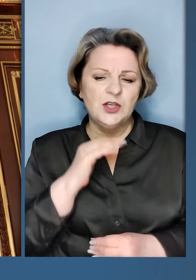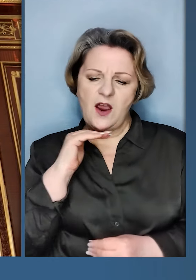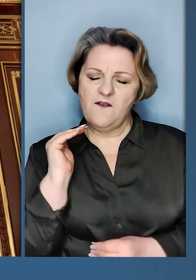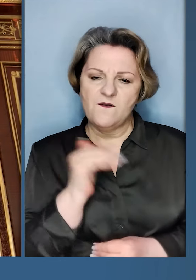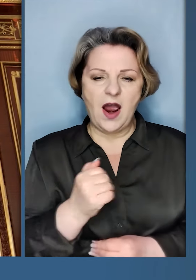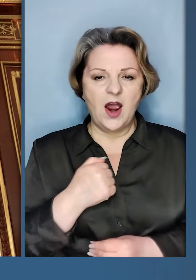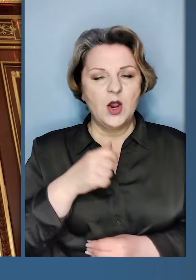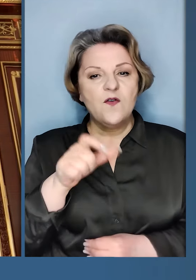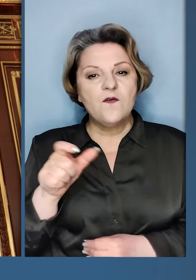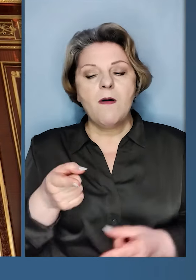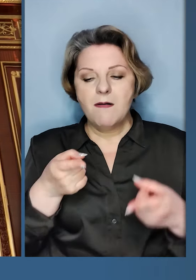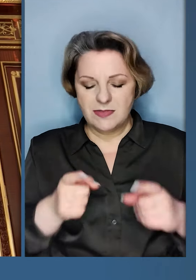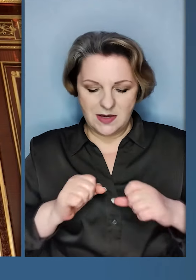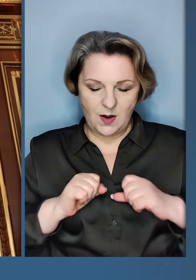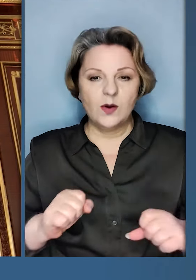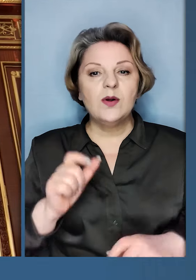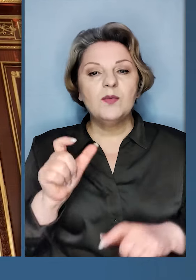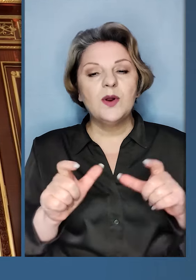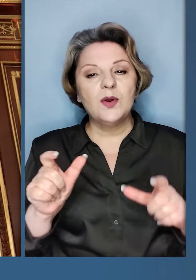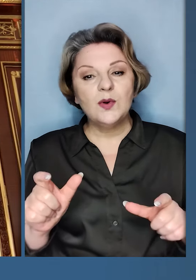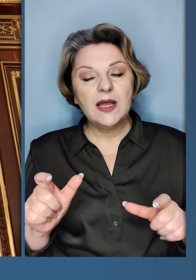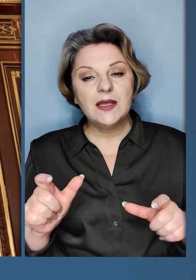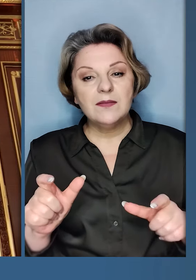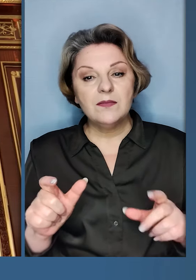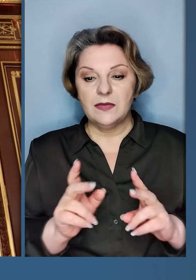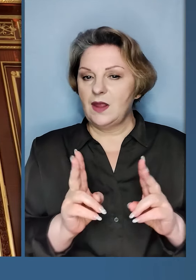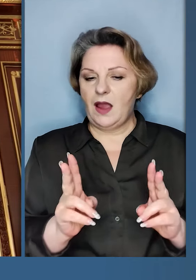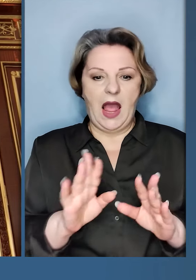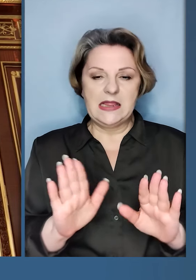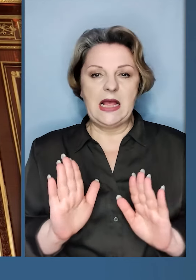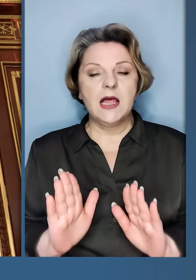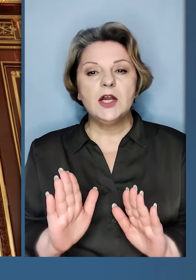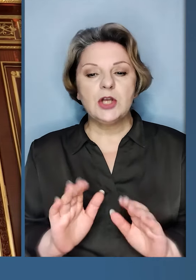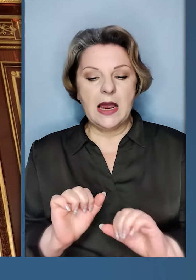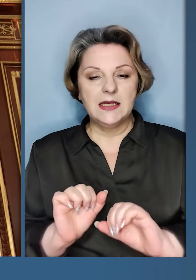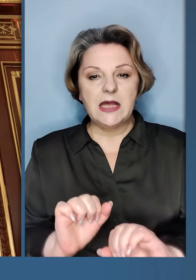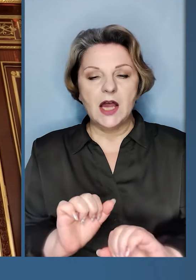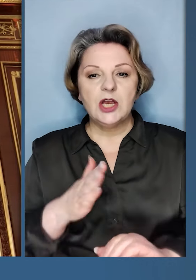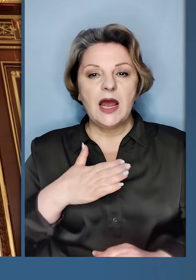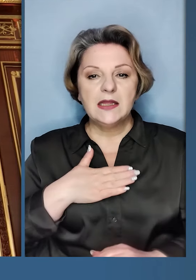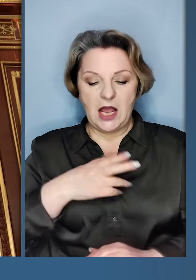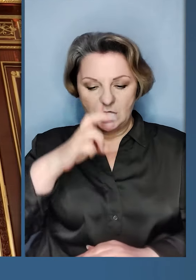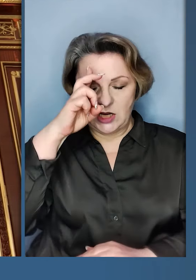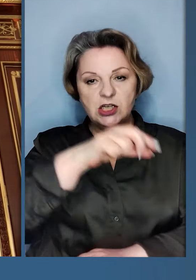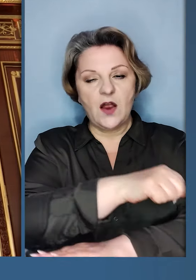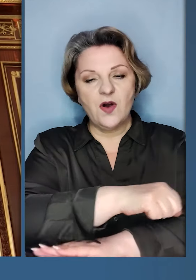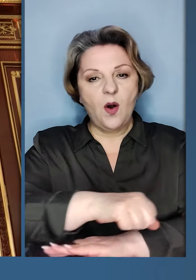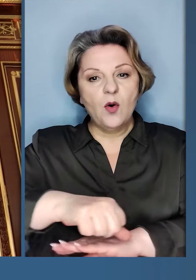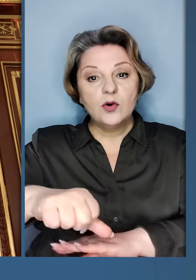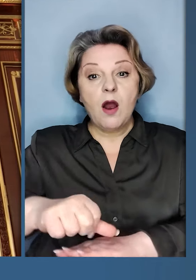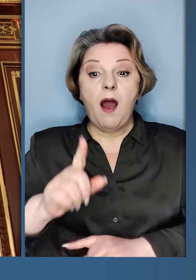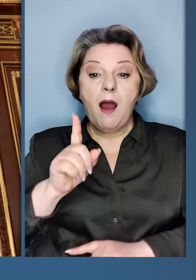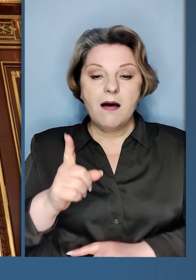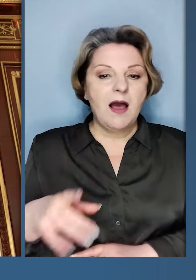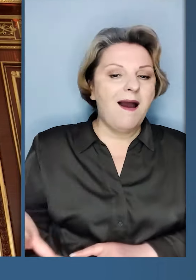фахових воїнів, дійсно хоробрих людей, які не лише захищають наш державний кордон,